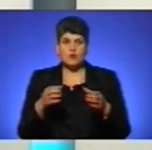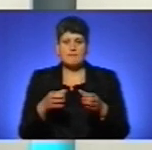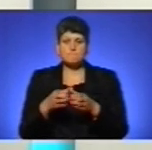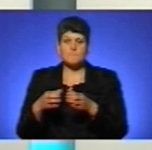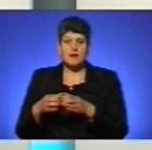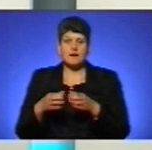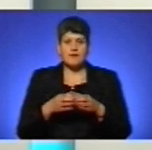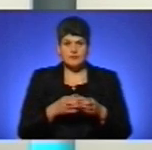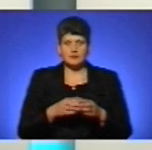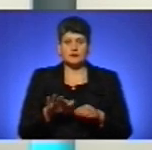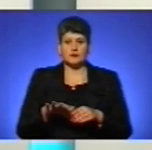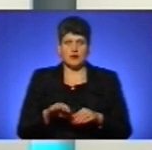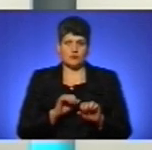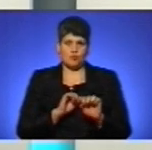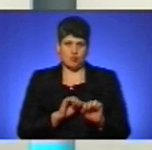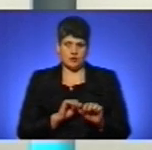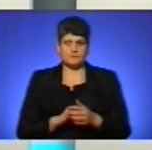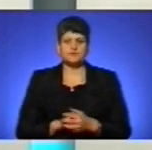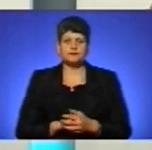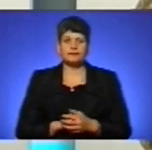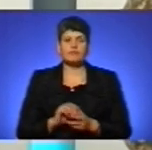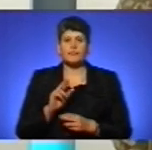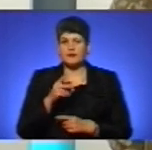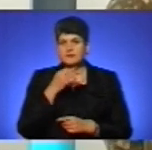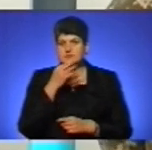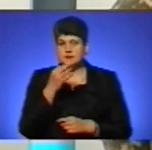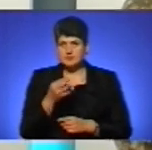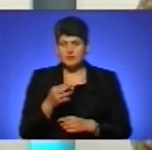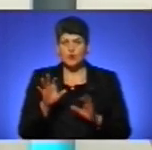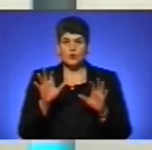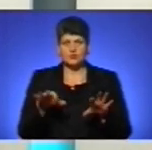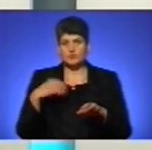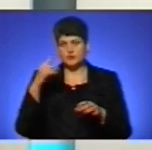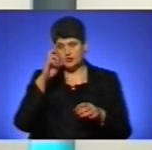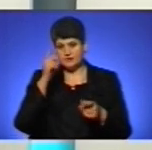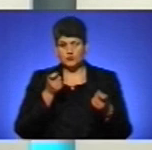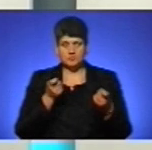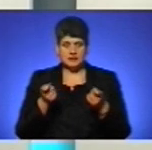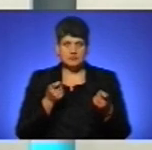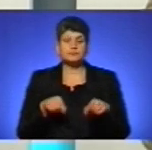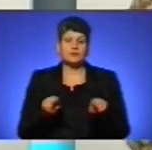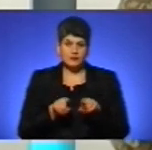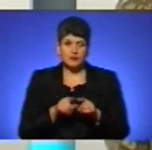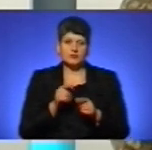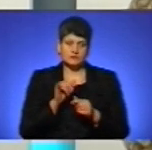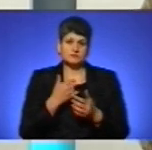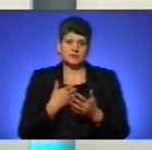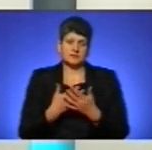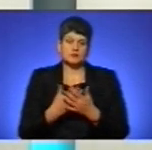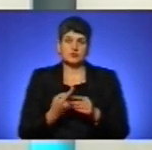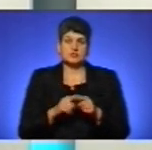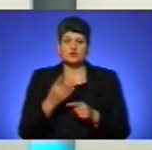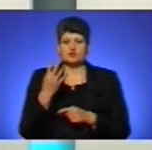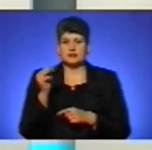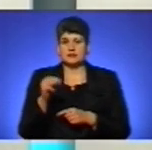територіальної оборони. Як визначив голова обласної держави адміністрації, так, вона налічує близько 4 тисяч